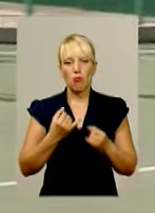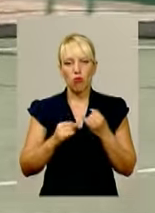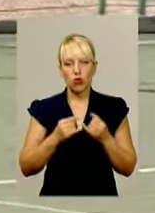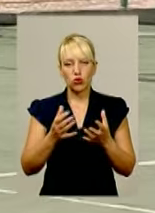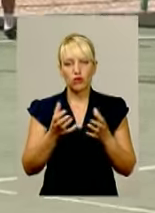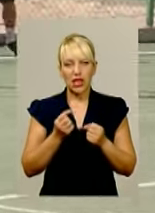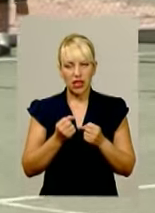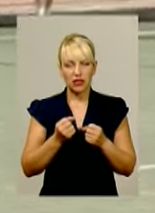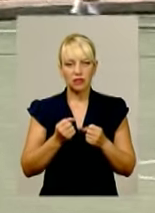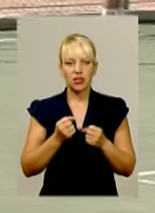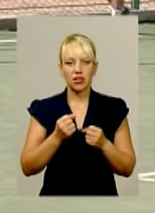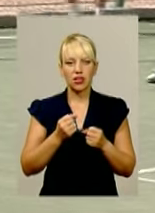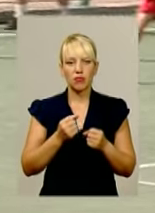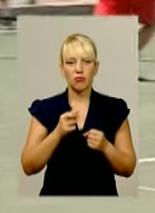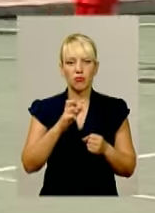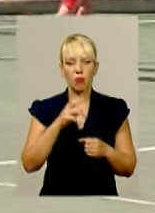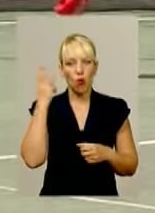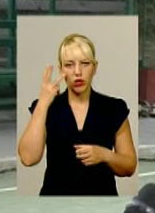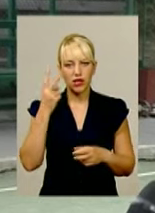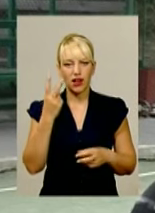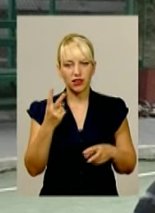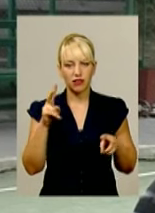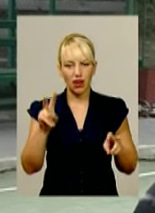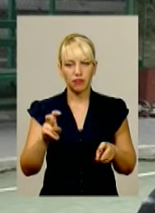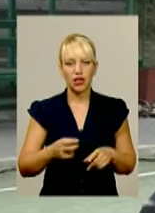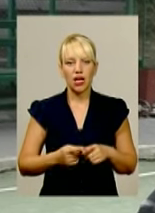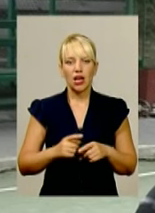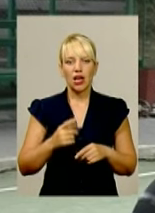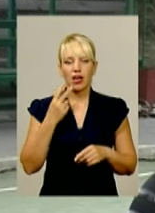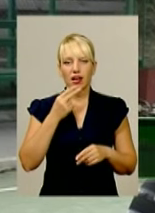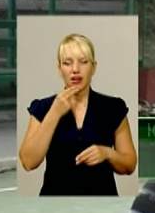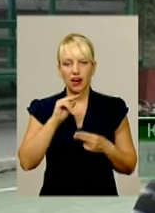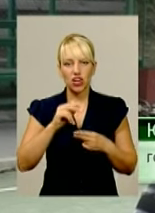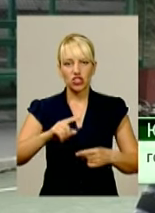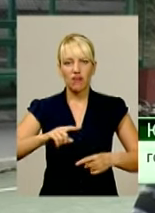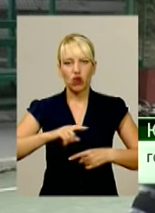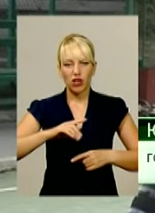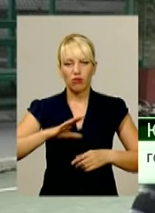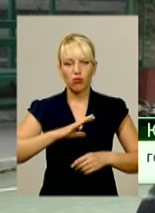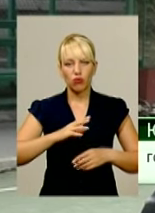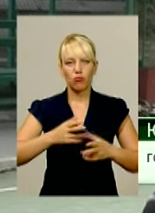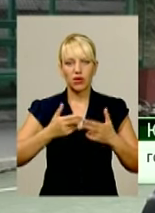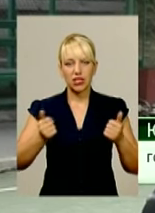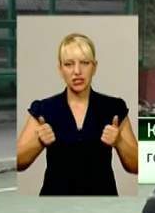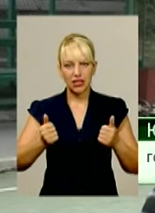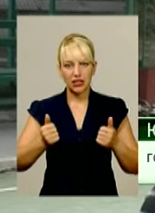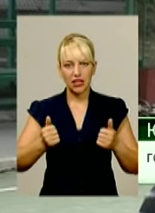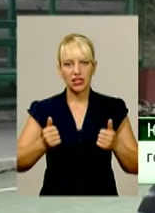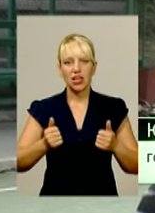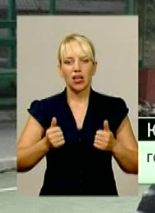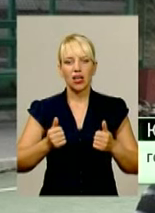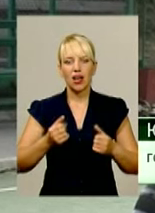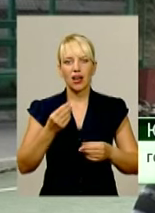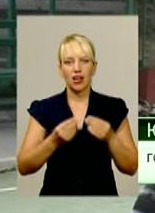-2». Були переможці і в індивідуальних номінаціях. Кращий воротар був признаний гравець команди «Поділля-1»